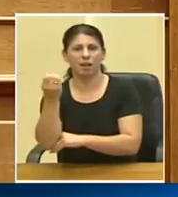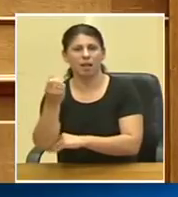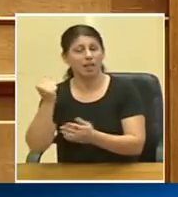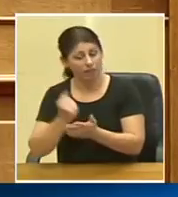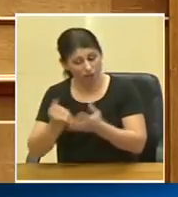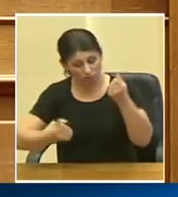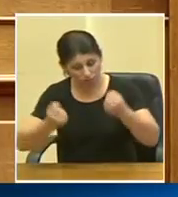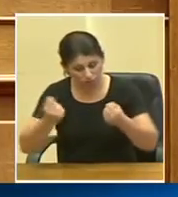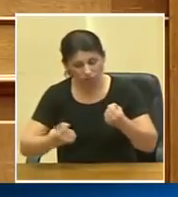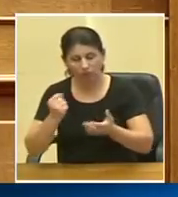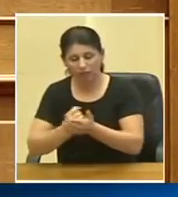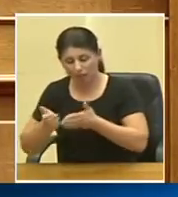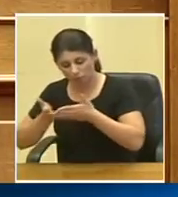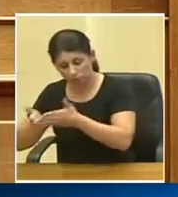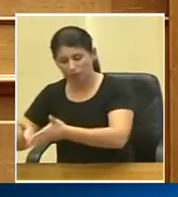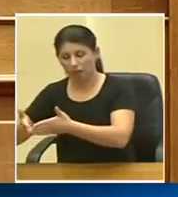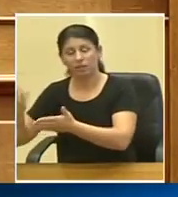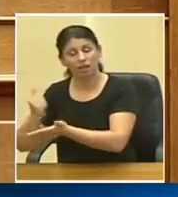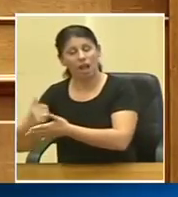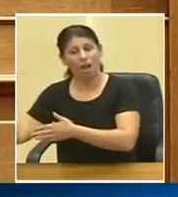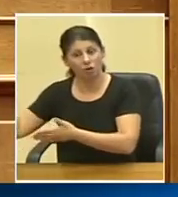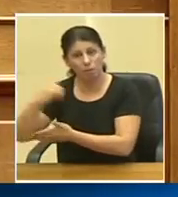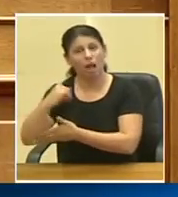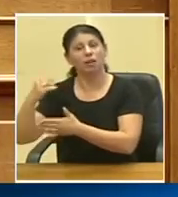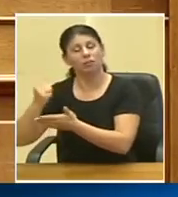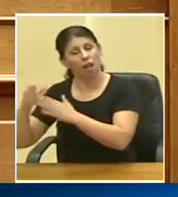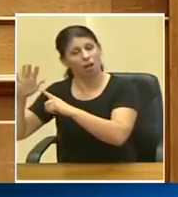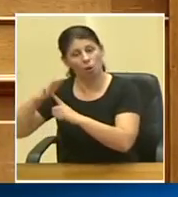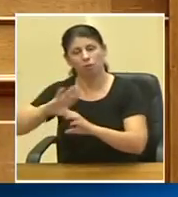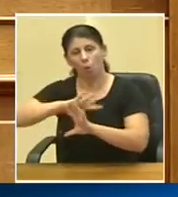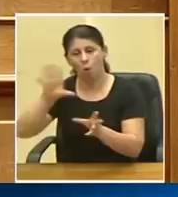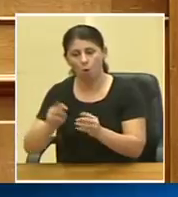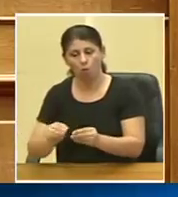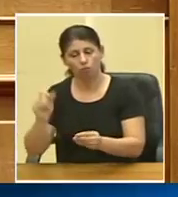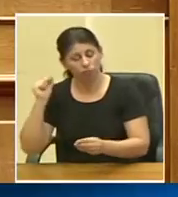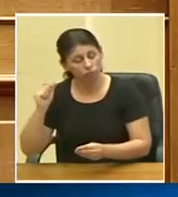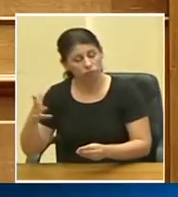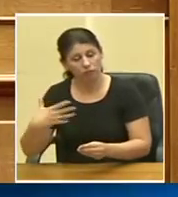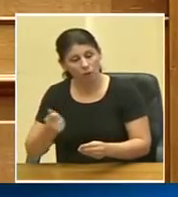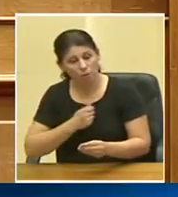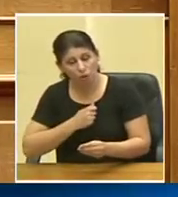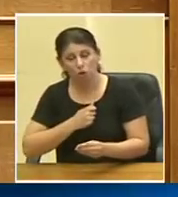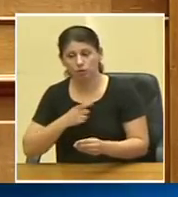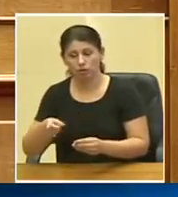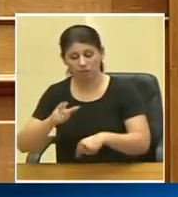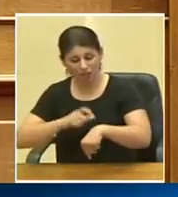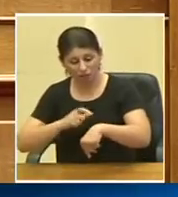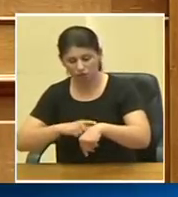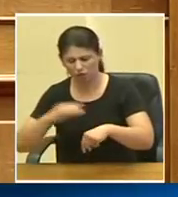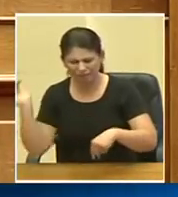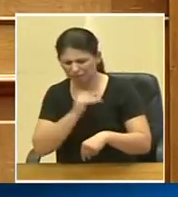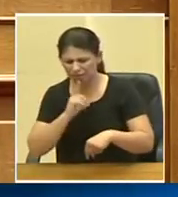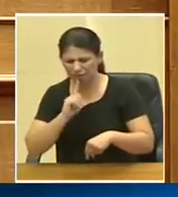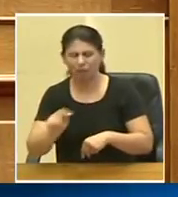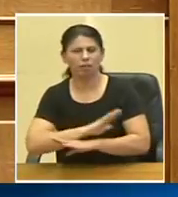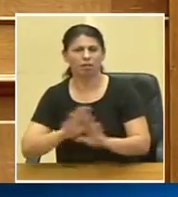νησιωτικό του κομμάτι, με αξιόπιστα μέσα, με ασφαλείς όρους και χρονική ταχύτητα